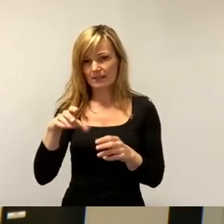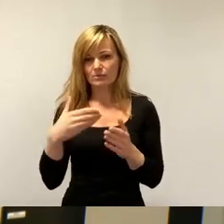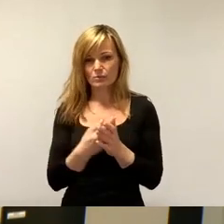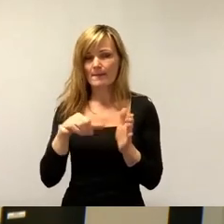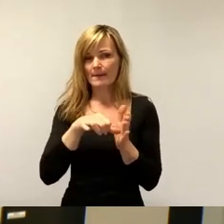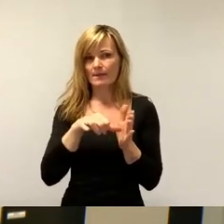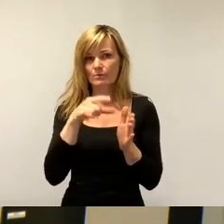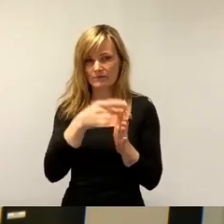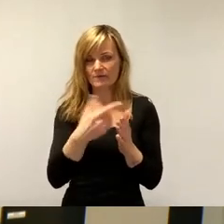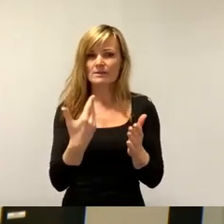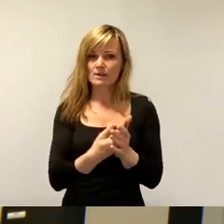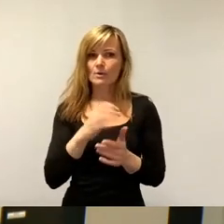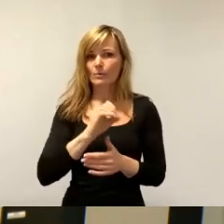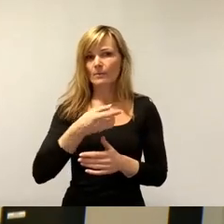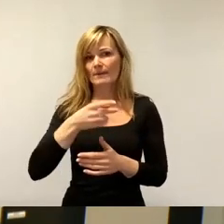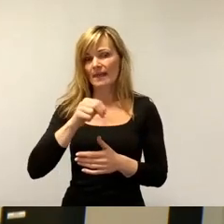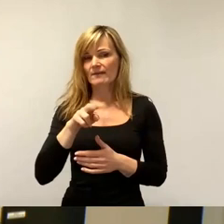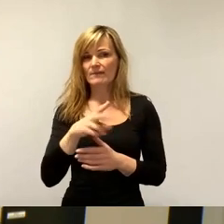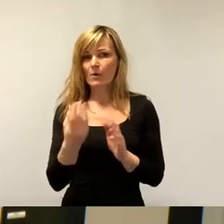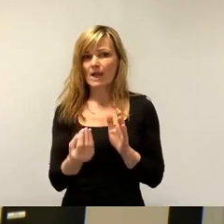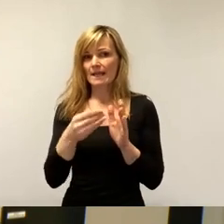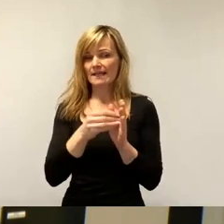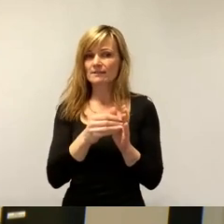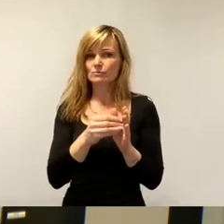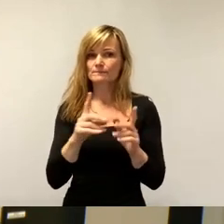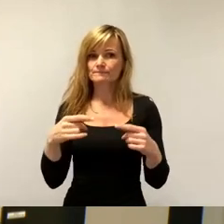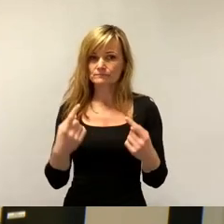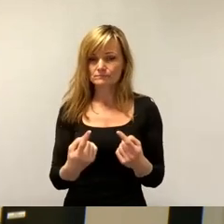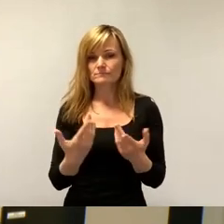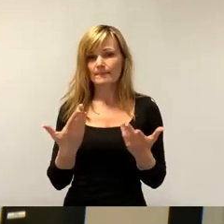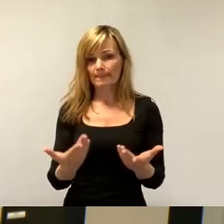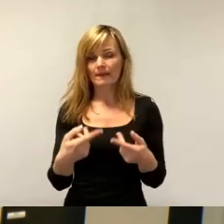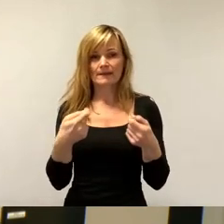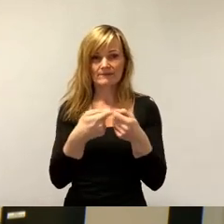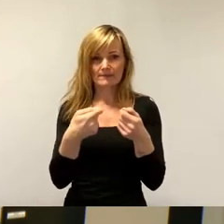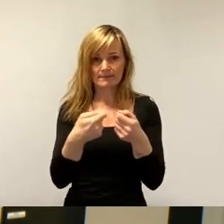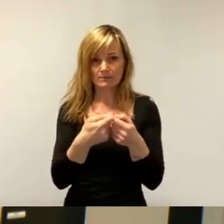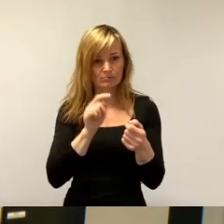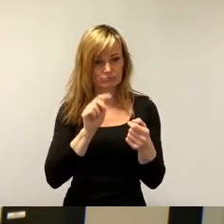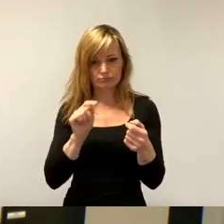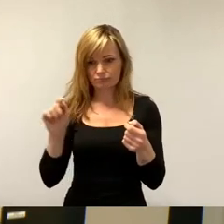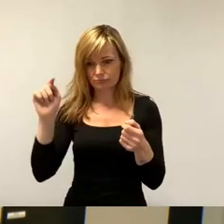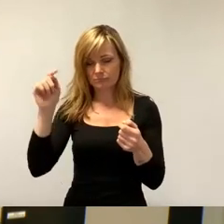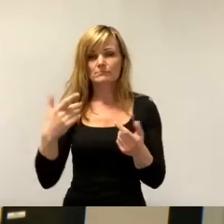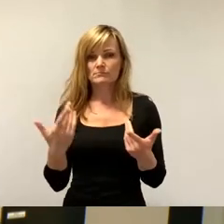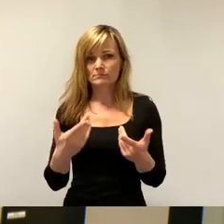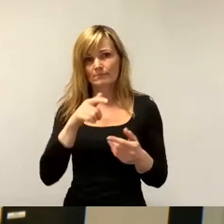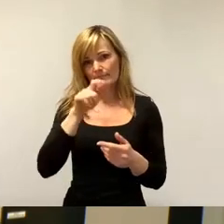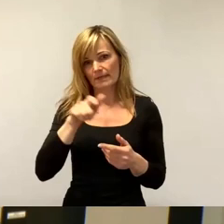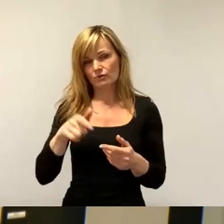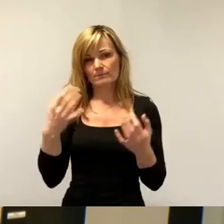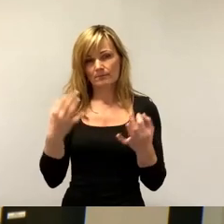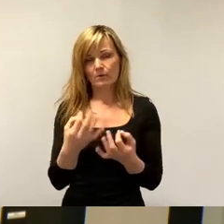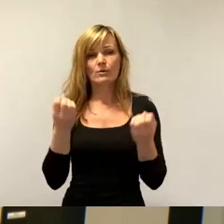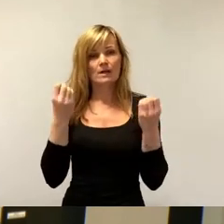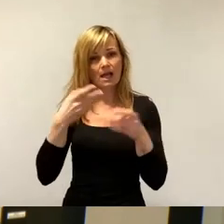ergänzt und somit nahtlose Verbindungen ermöglicht, die die Menschen brauchen. Und natürlich der Radverkehr, natürlich der